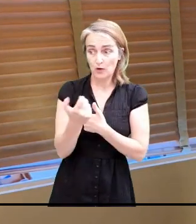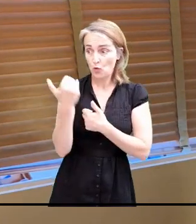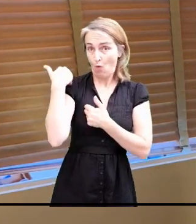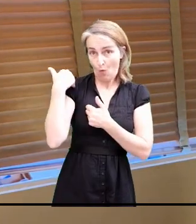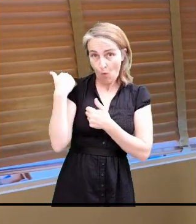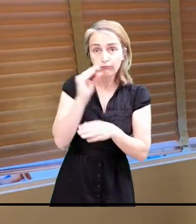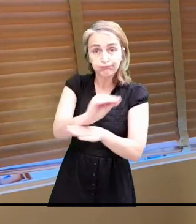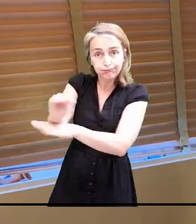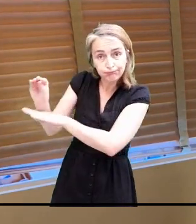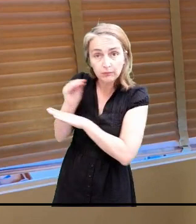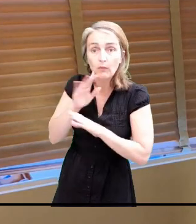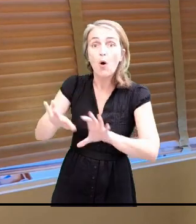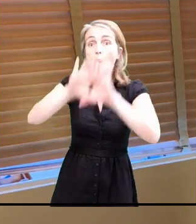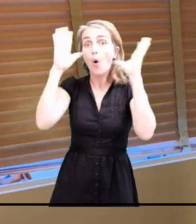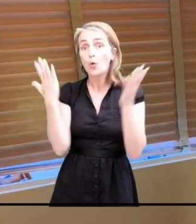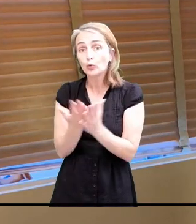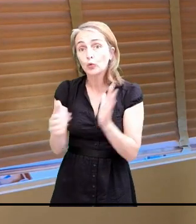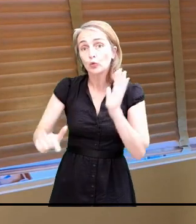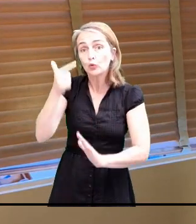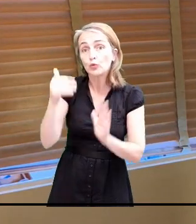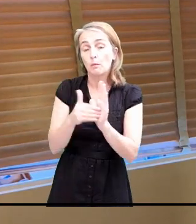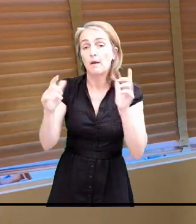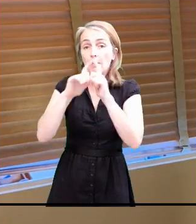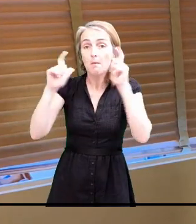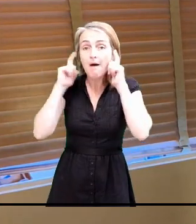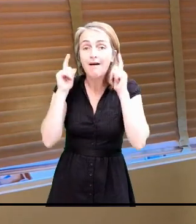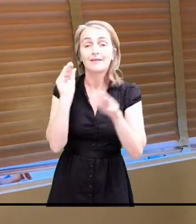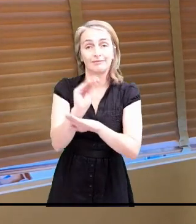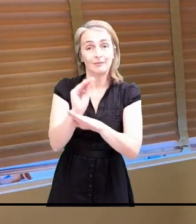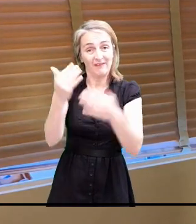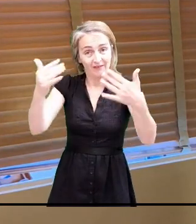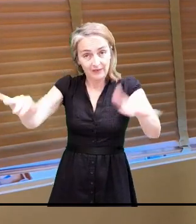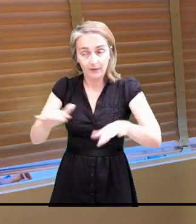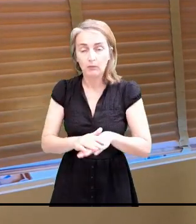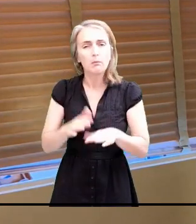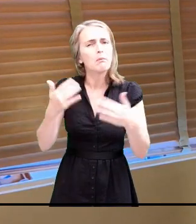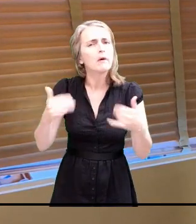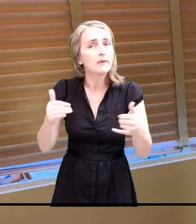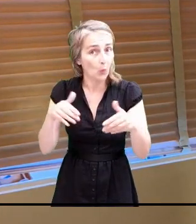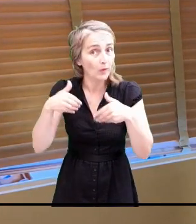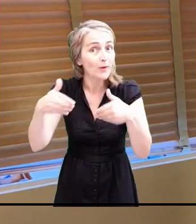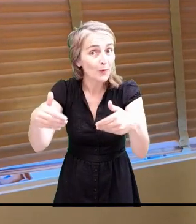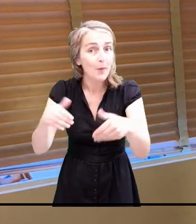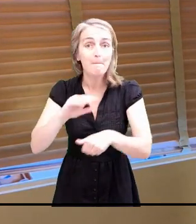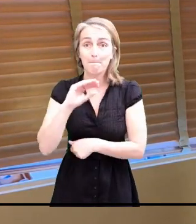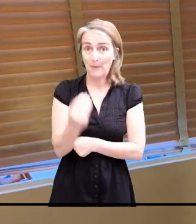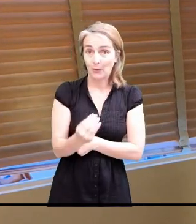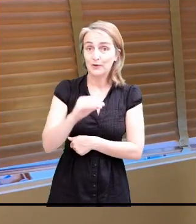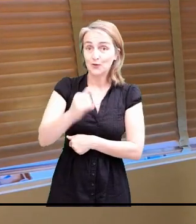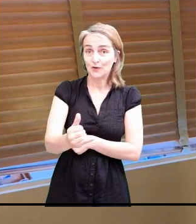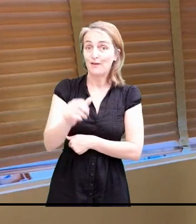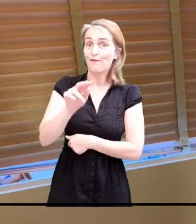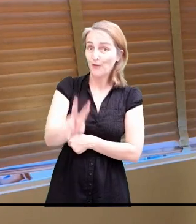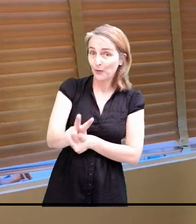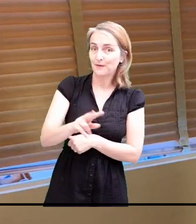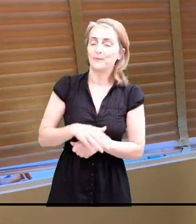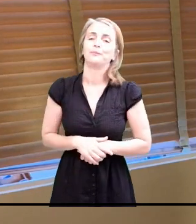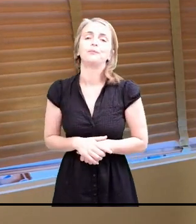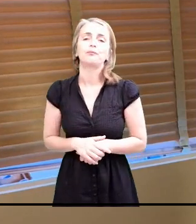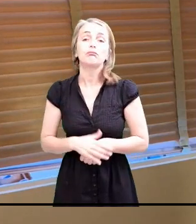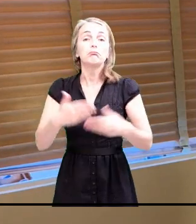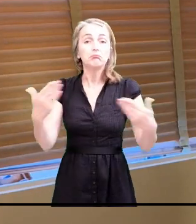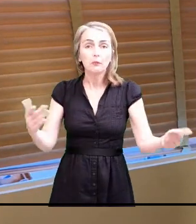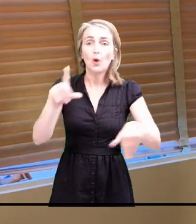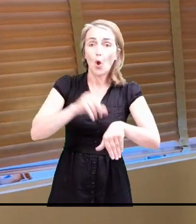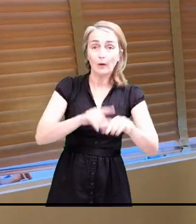jours, où globalement, nous avons distribué 12 000 masques. Nous allons continuer à en distribuer, mercredi, jeudi et vendredi